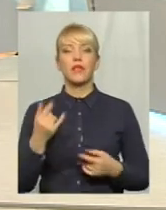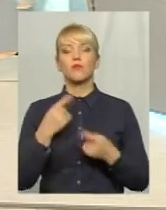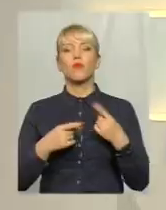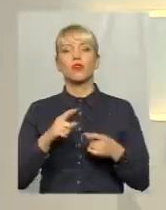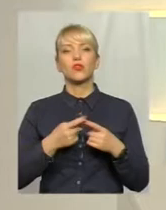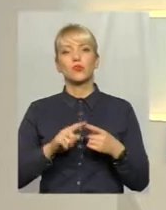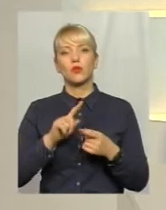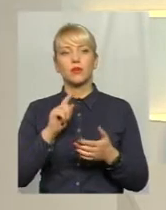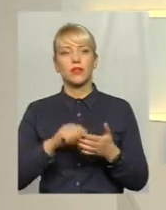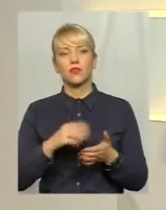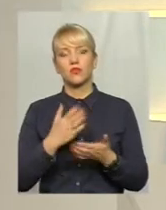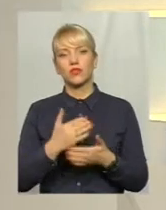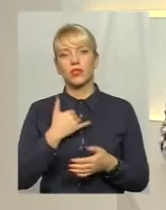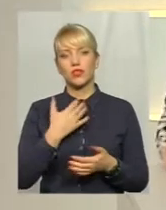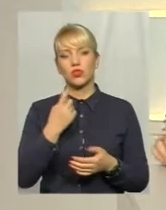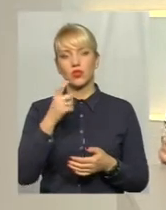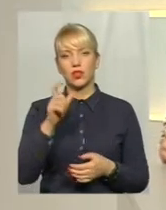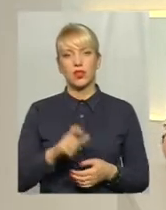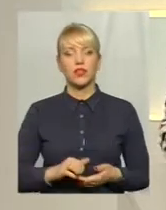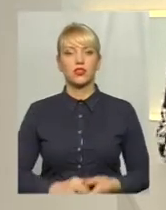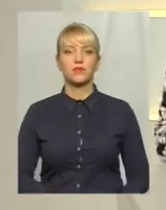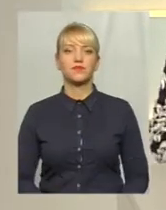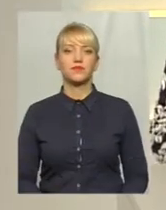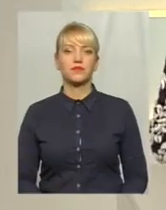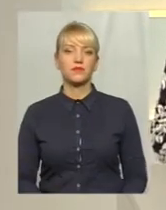нас є ще один на зв'язку глядач. Добрий вечір, ми вас чуємо.